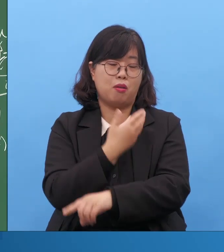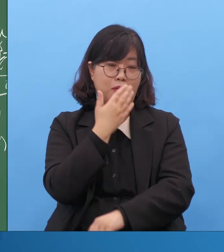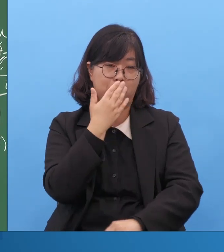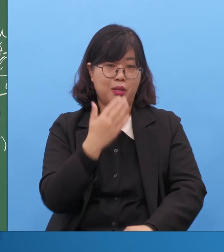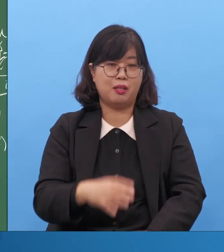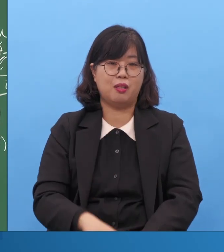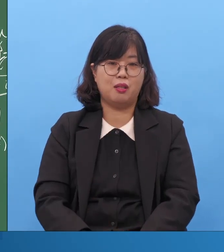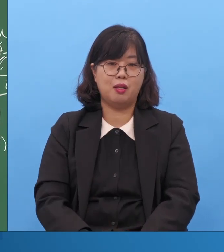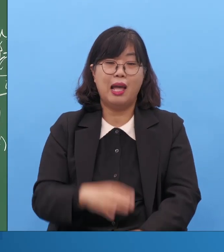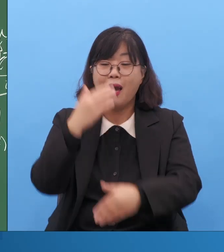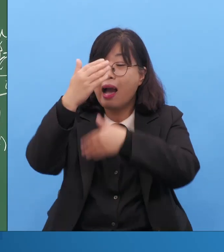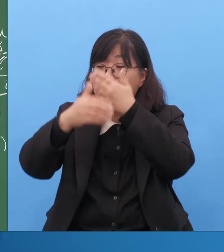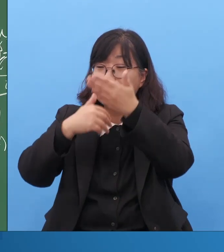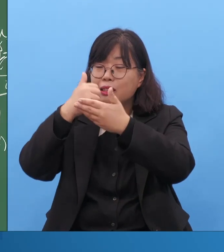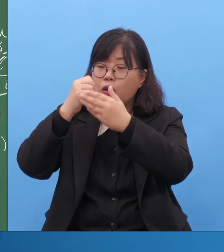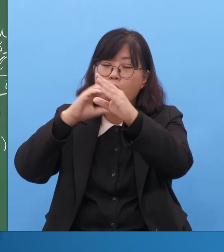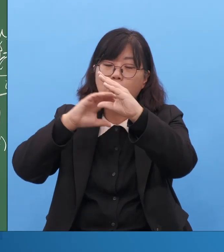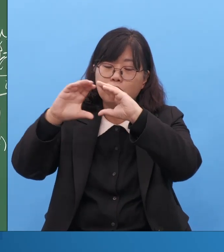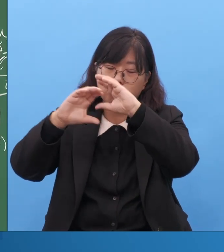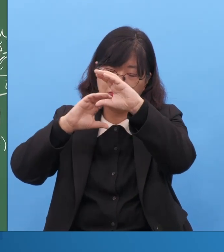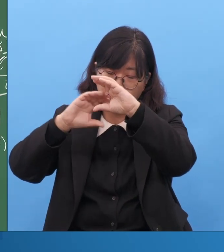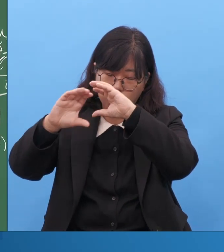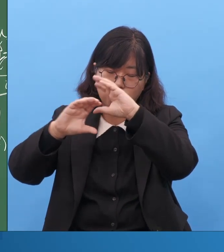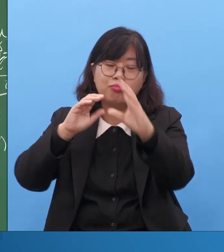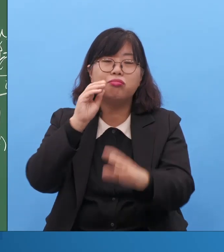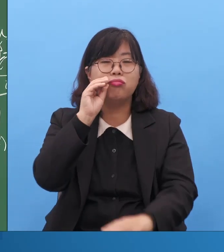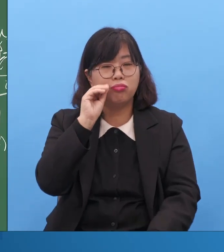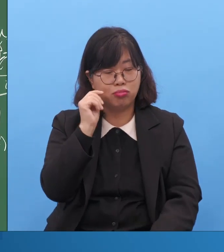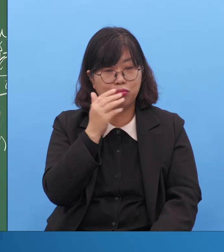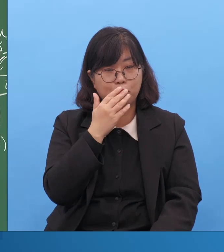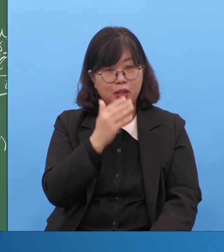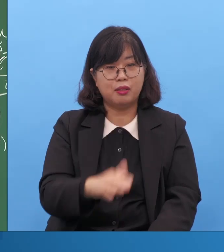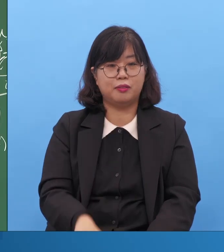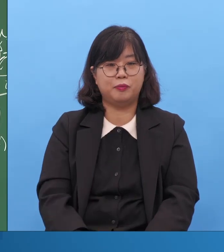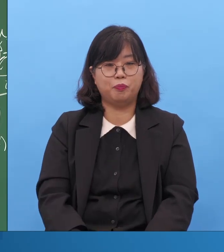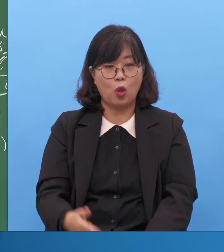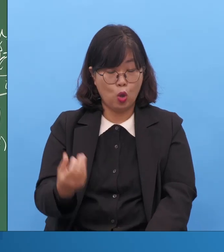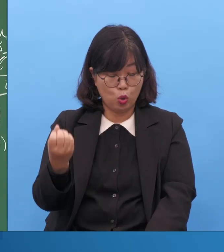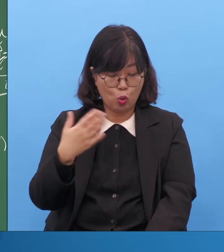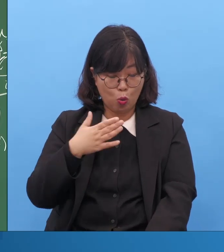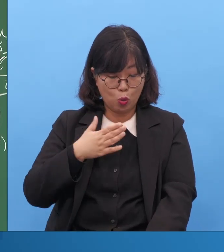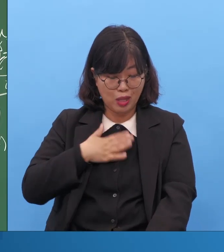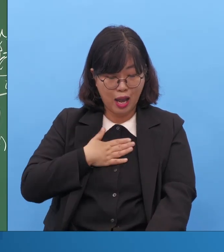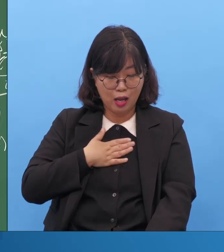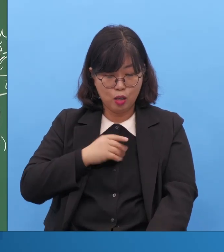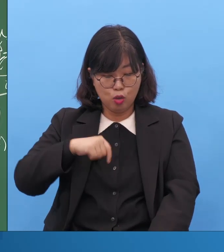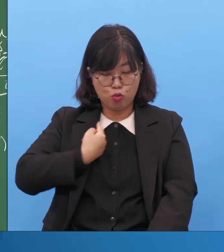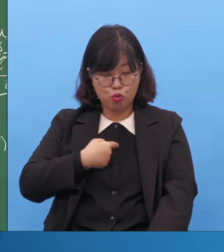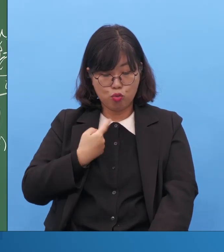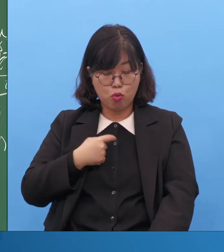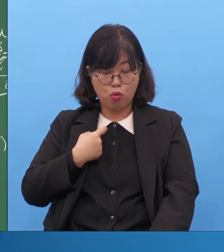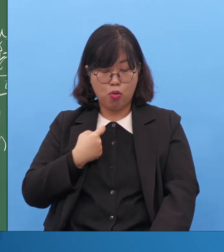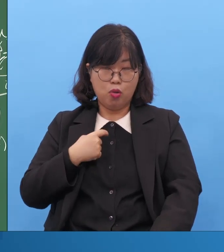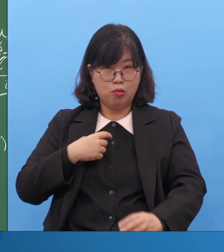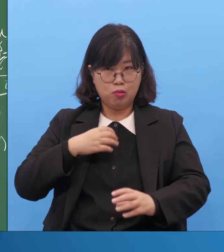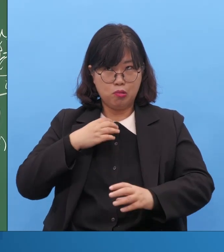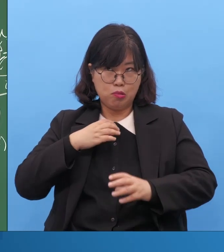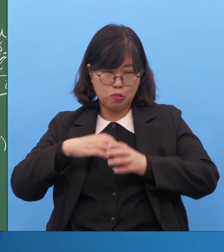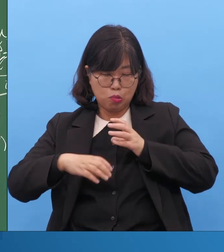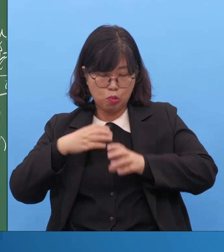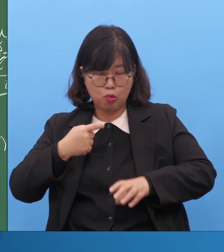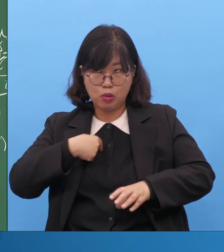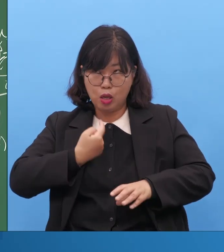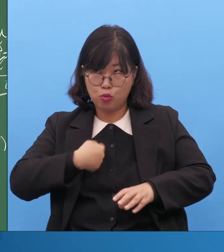하나님과의 소통. 내가 응답받는지 알잖아요. 나와의 소통. 내가 행복한지 알는지 내가 알지